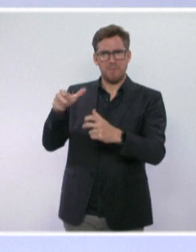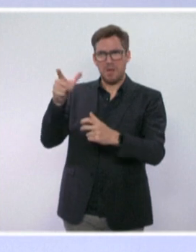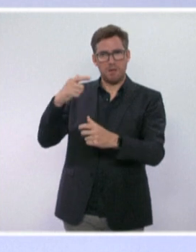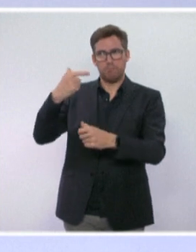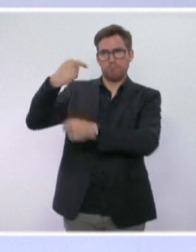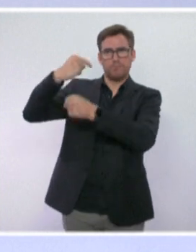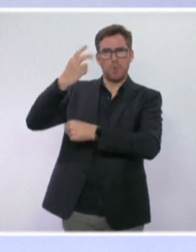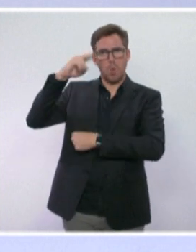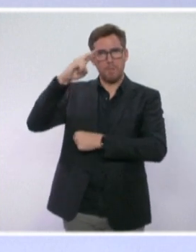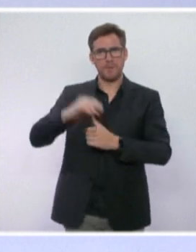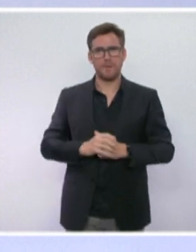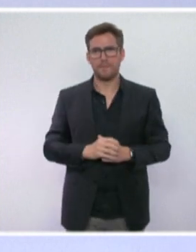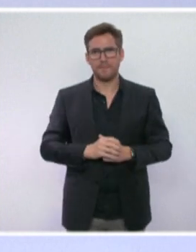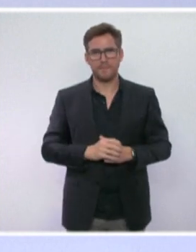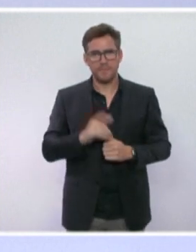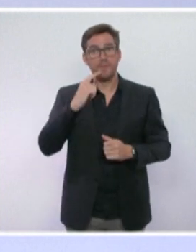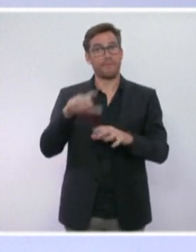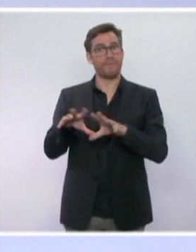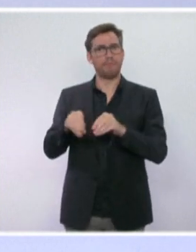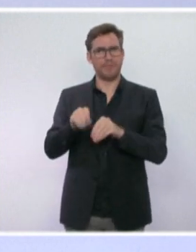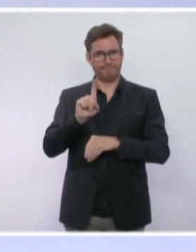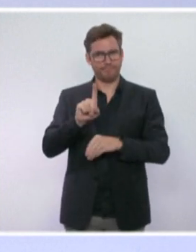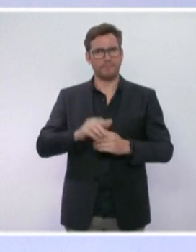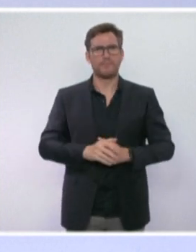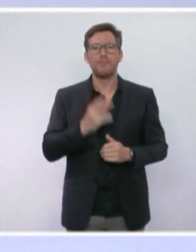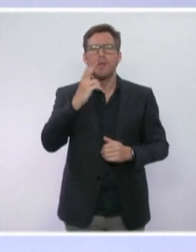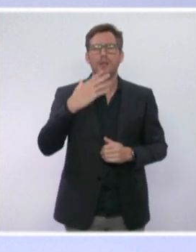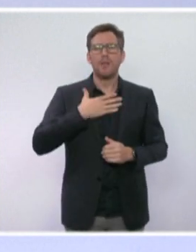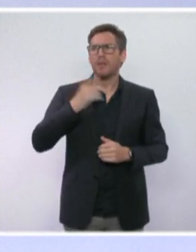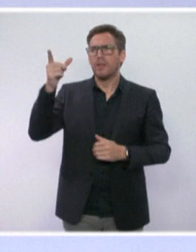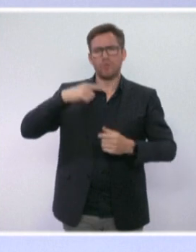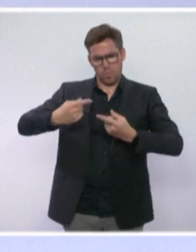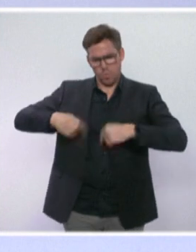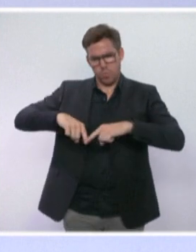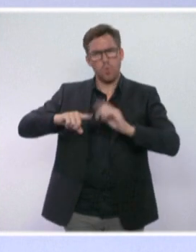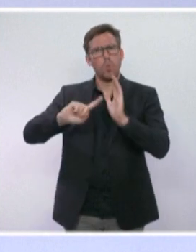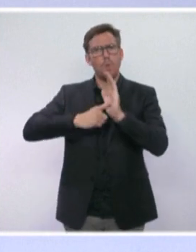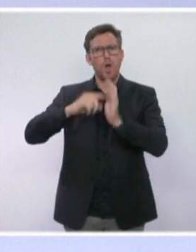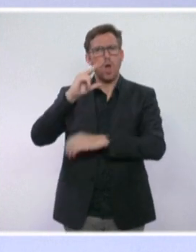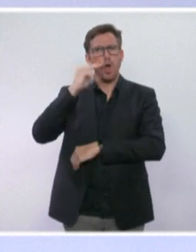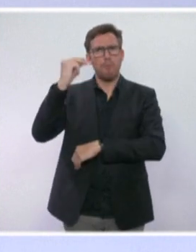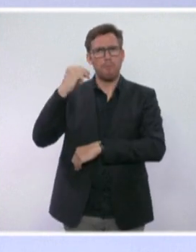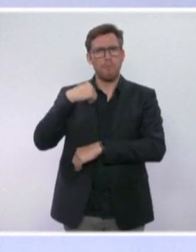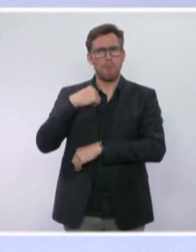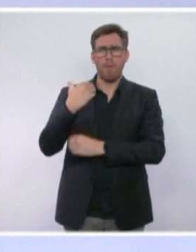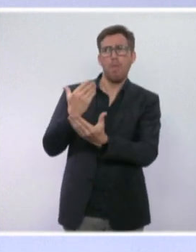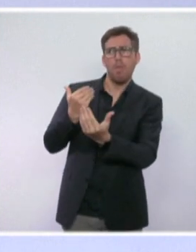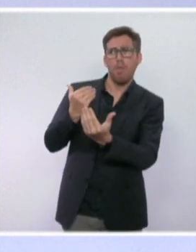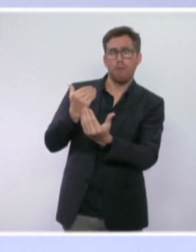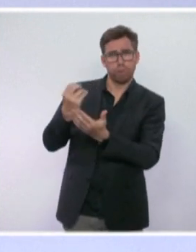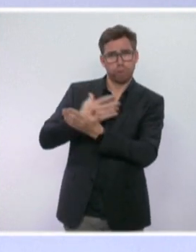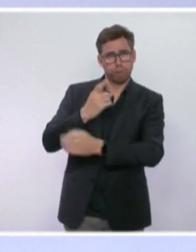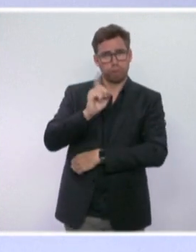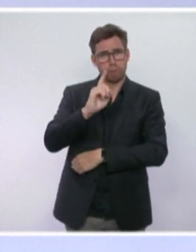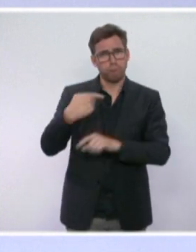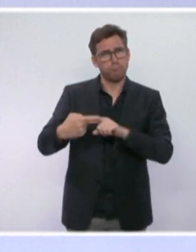On attendu la décision de la Cour européenne des droits de l'homme pour avancer, puisque cet été, c'était au mois de juillet, et je vous l'avais présenté ici même, la